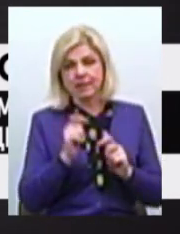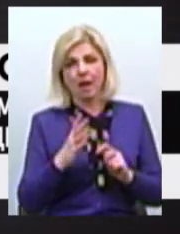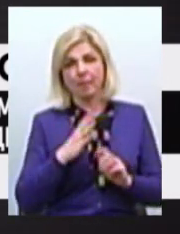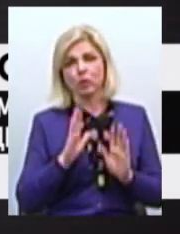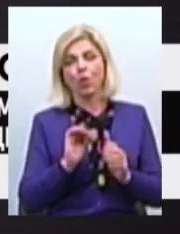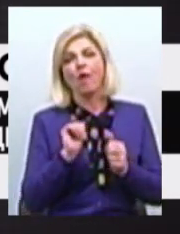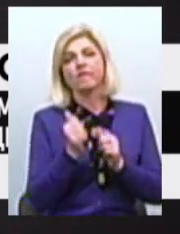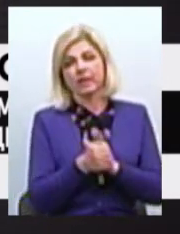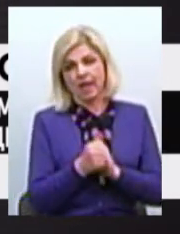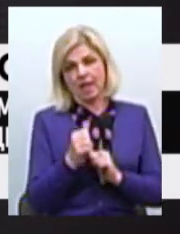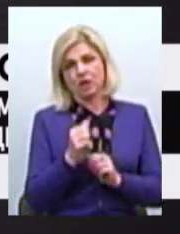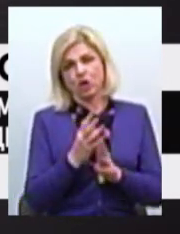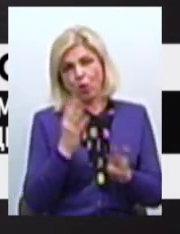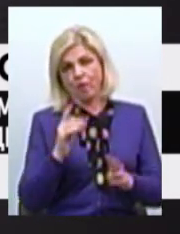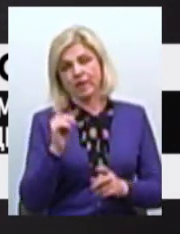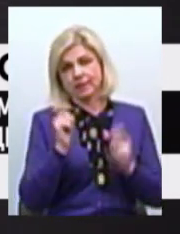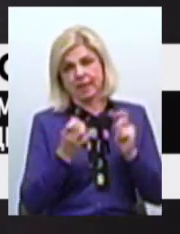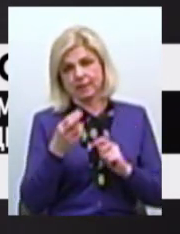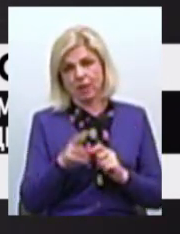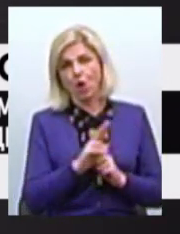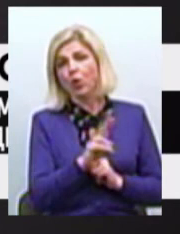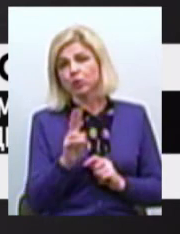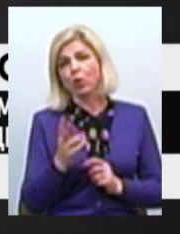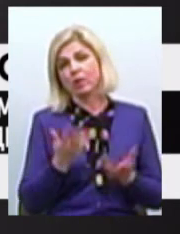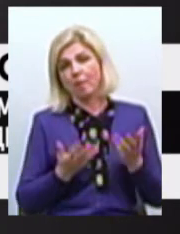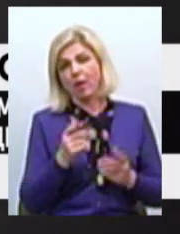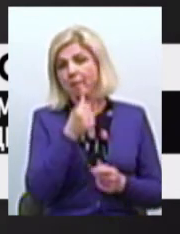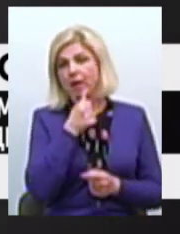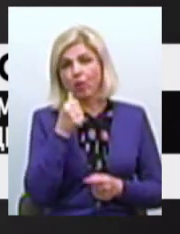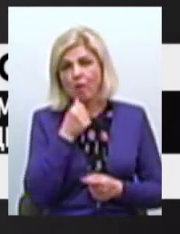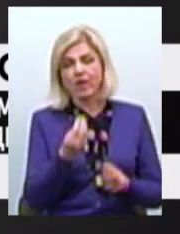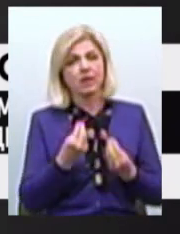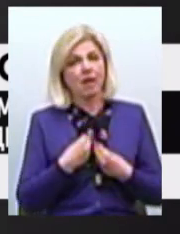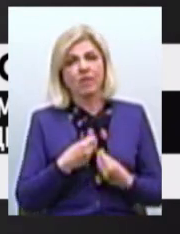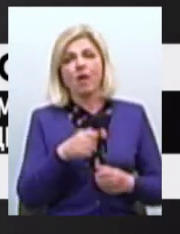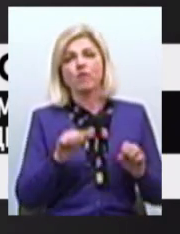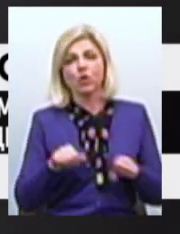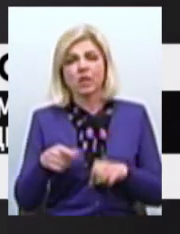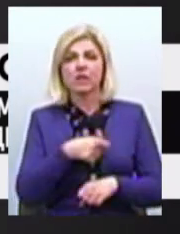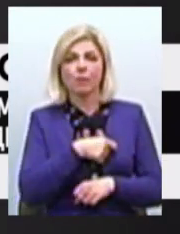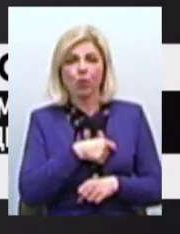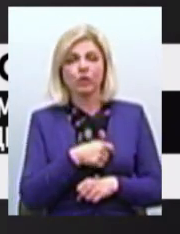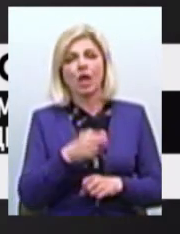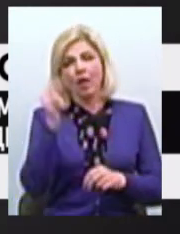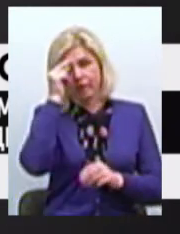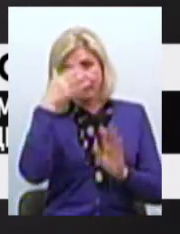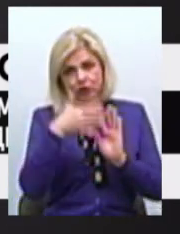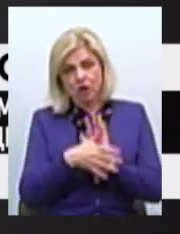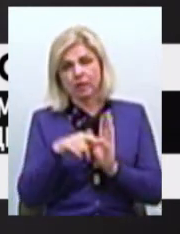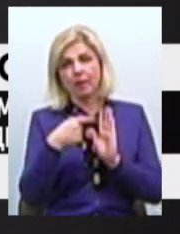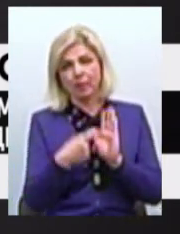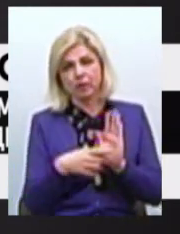позачергова сесія Мабуть, хтось від нас щось приховував Не давав можливості депутатам вивчати питання Тобто, це все